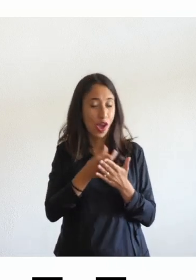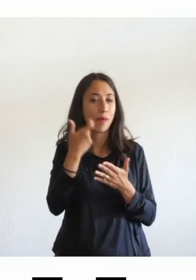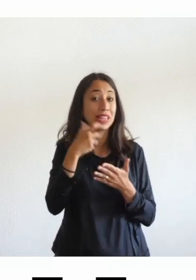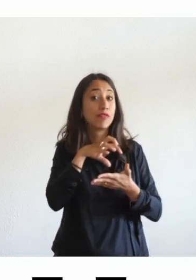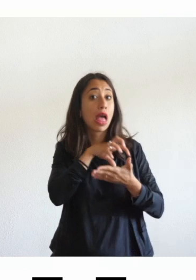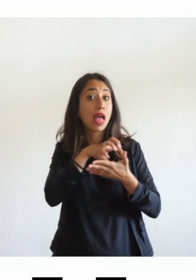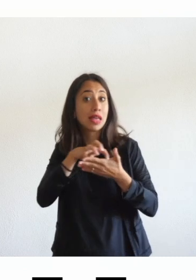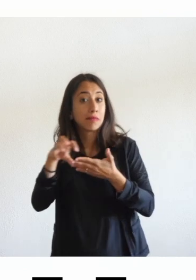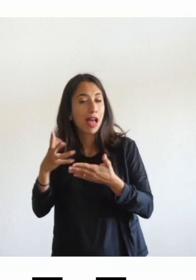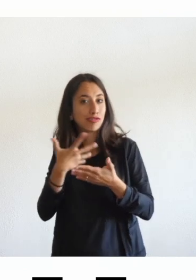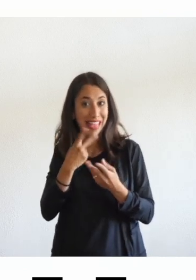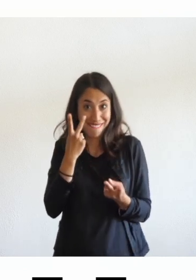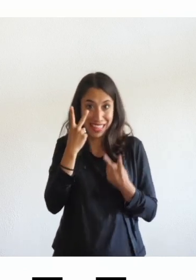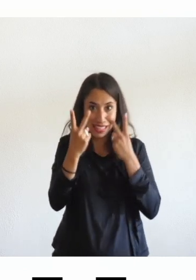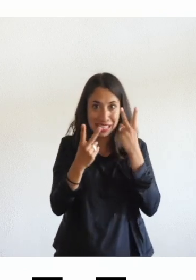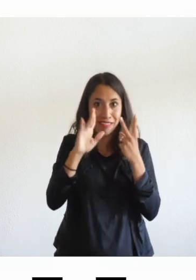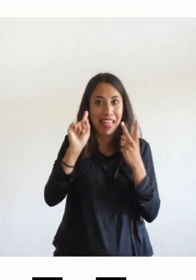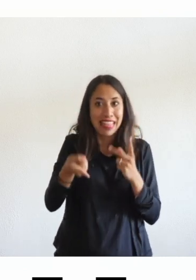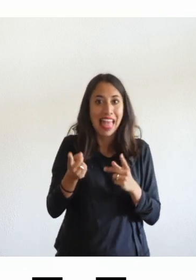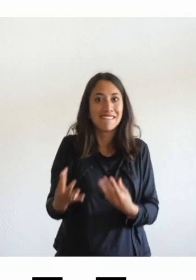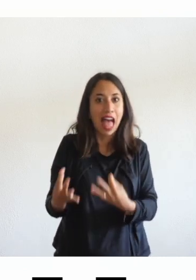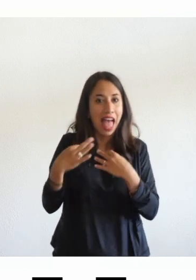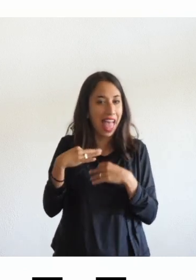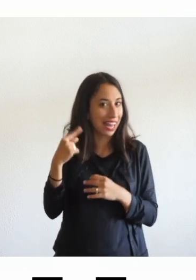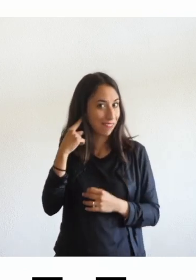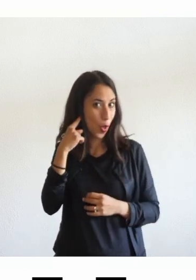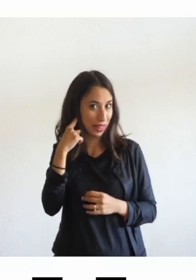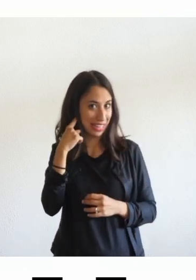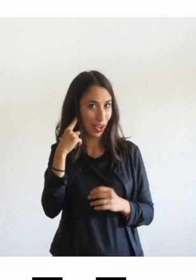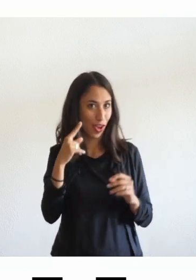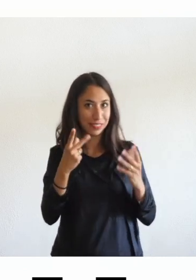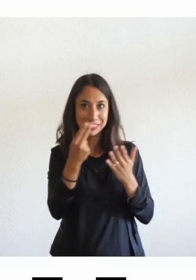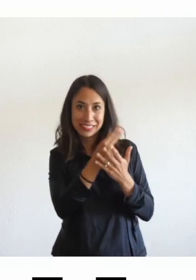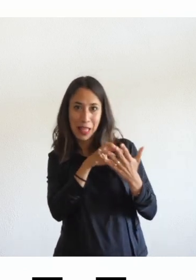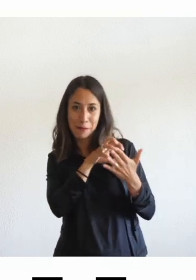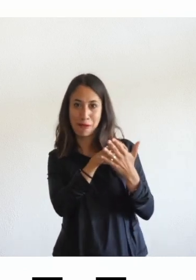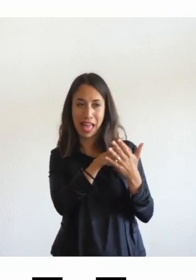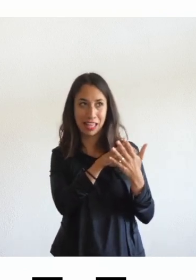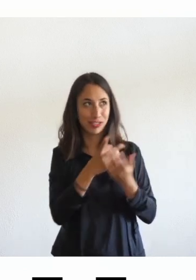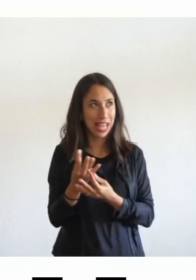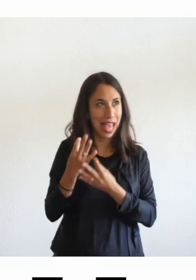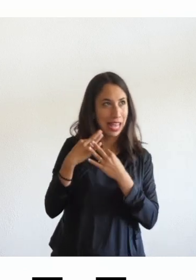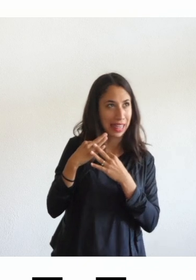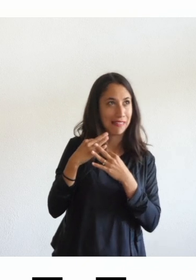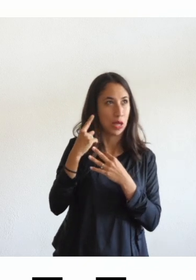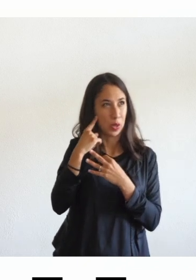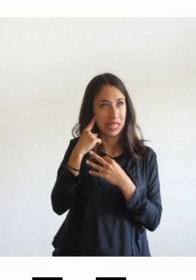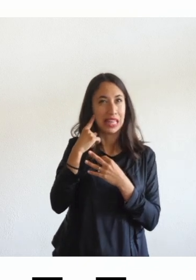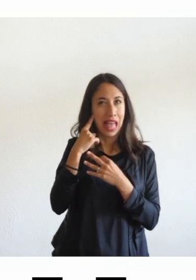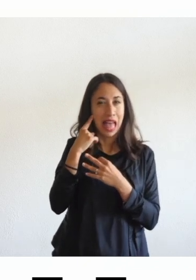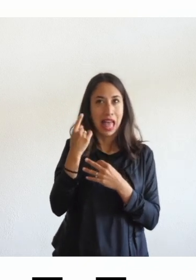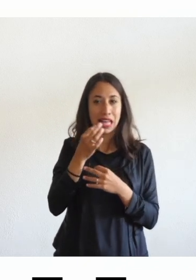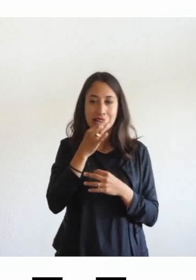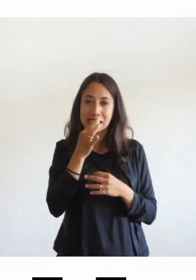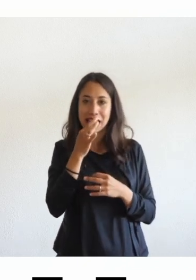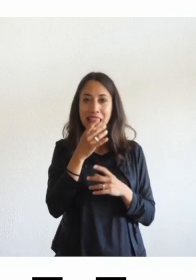immagini qui siamo nel mondo dell'accessibilità e spesso ci si cala nell'idea che si riguardi